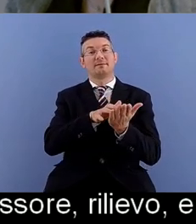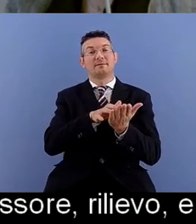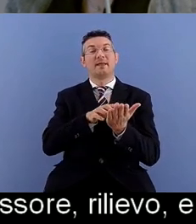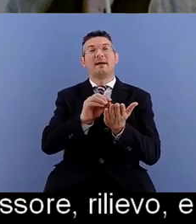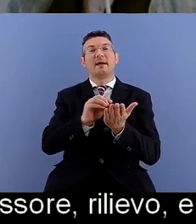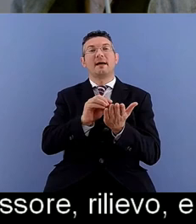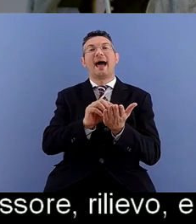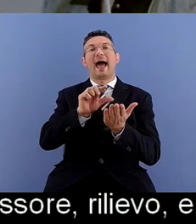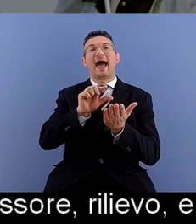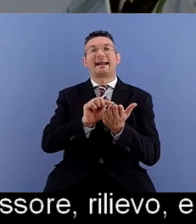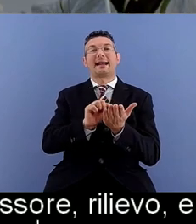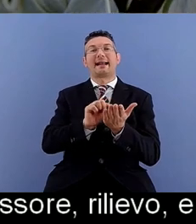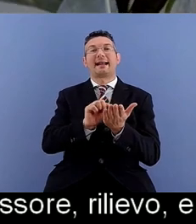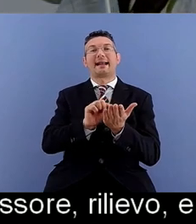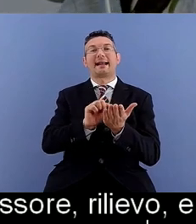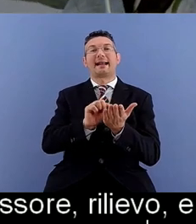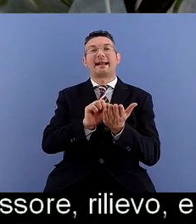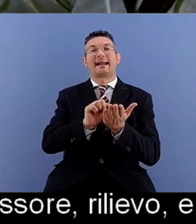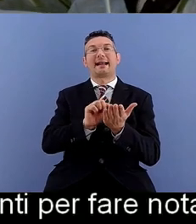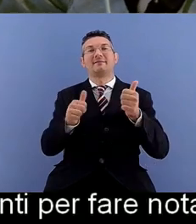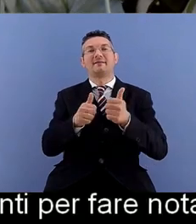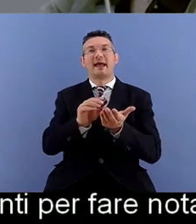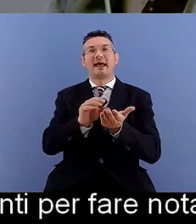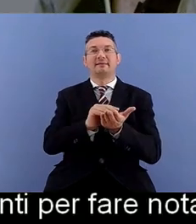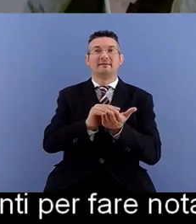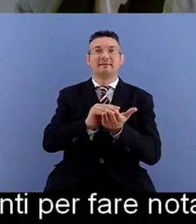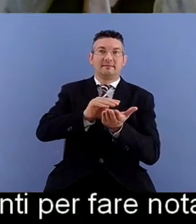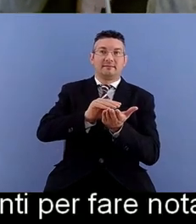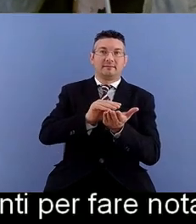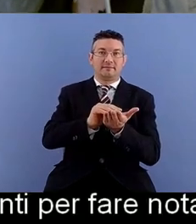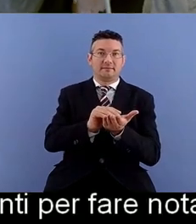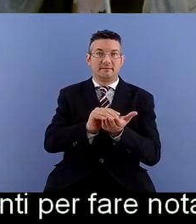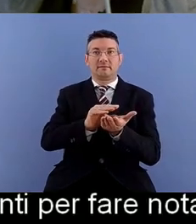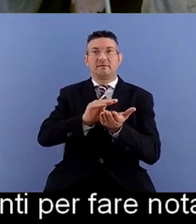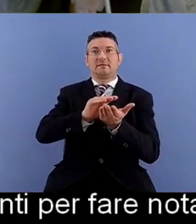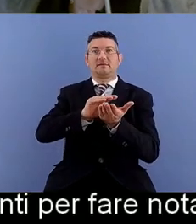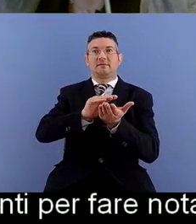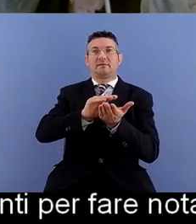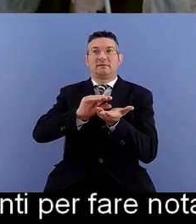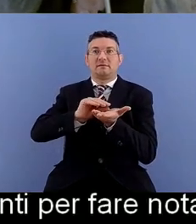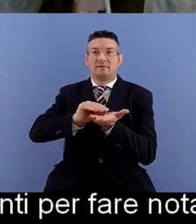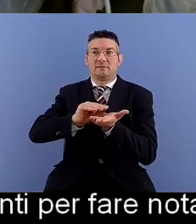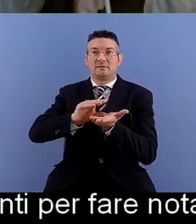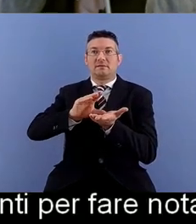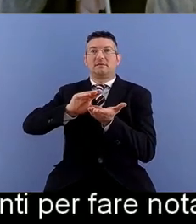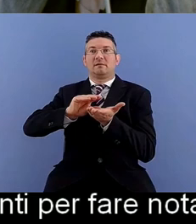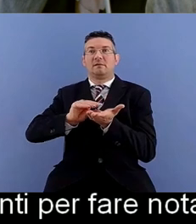appunto far notare che ho delle campiture che hanno colori differenti